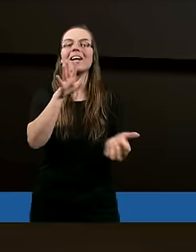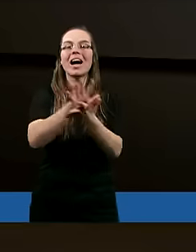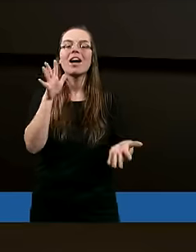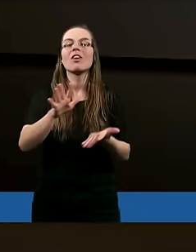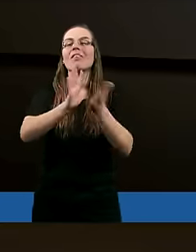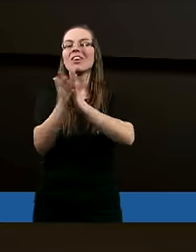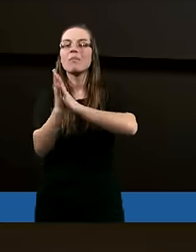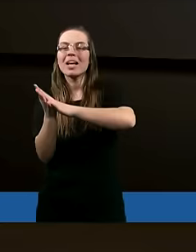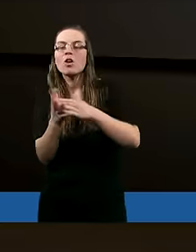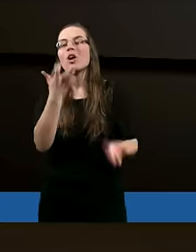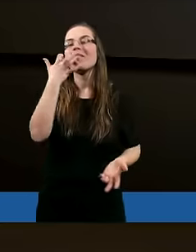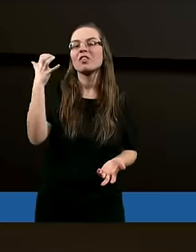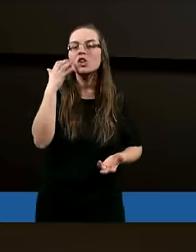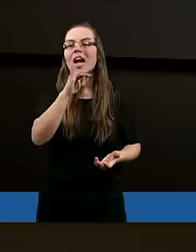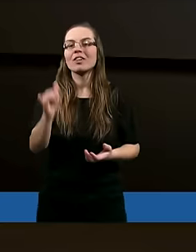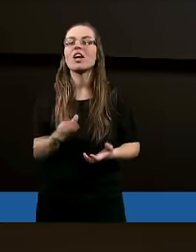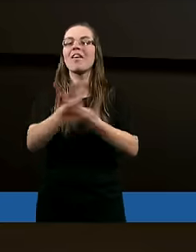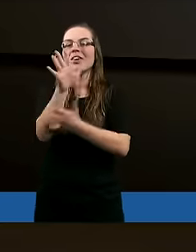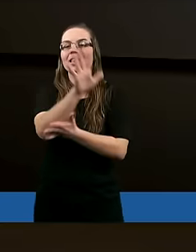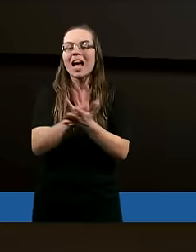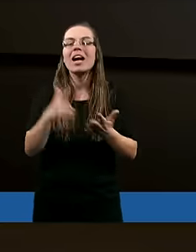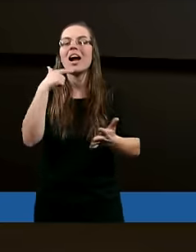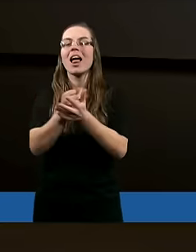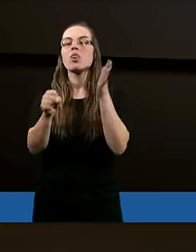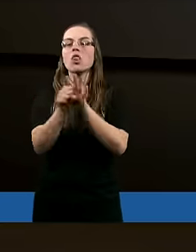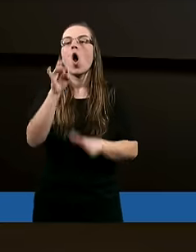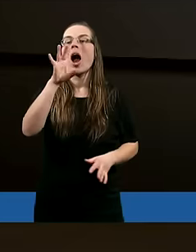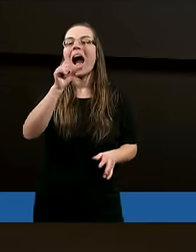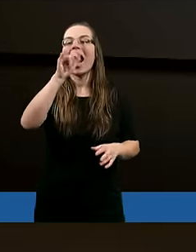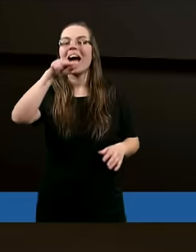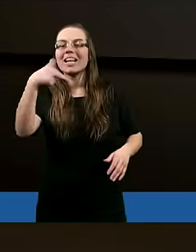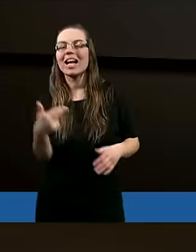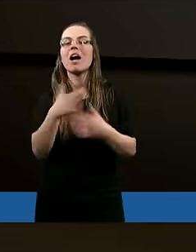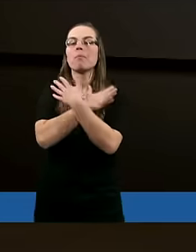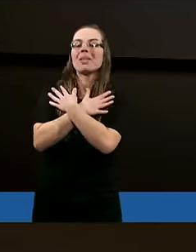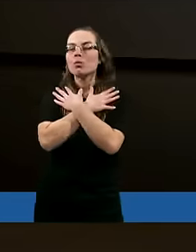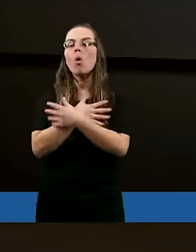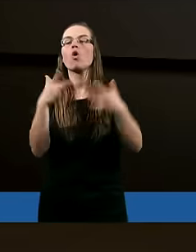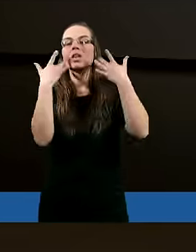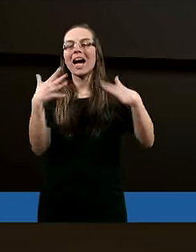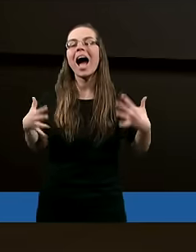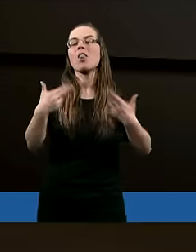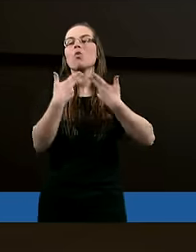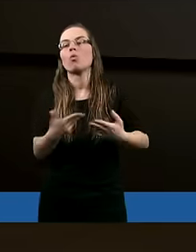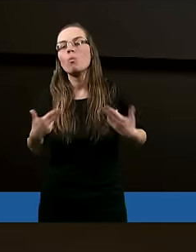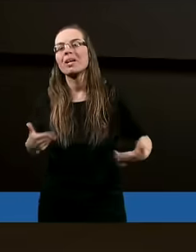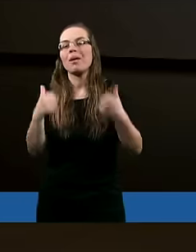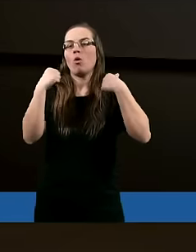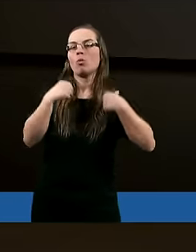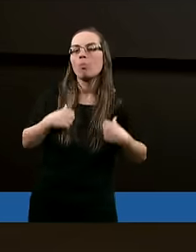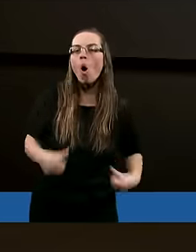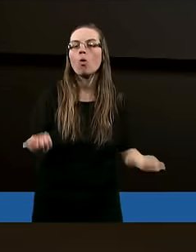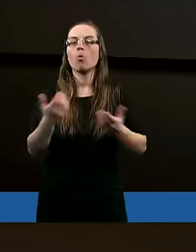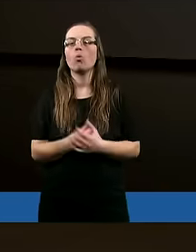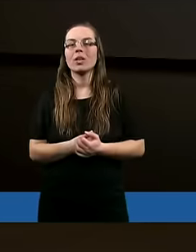wymienione wcześniej w tekście, w liście do Galacjan. Miłość, radość, uprzejmość, pokój.